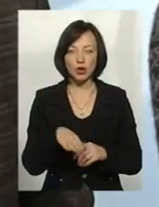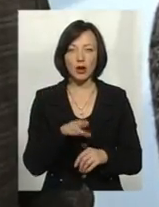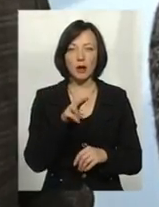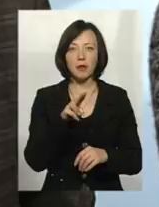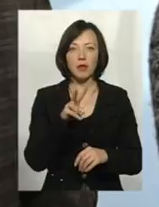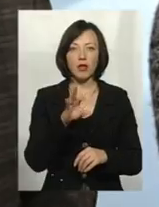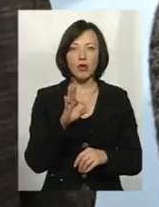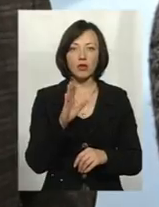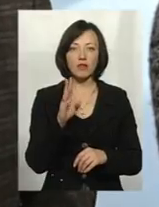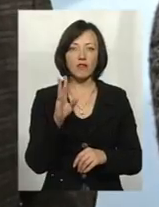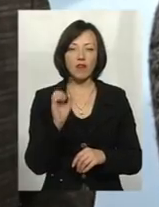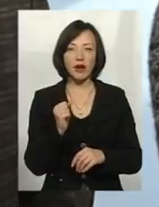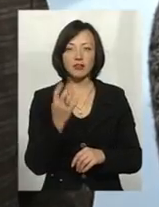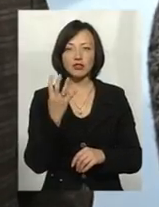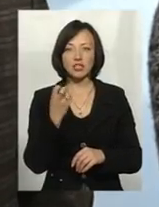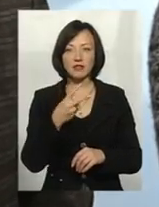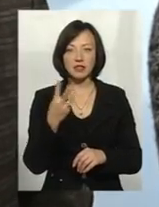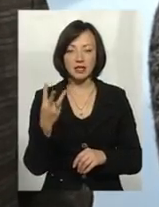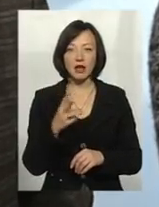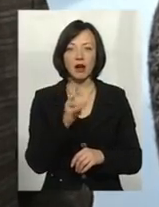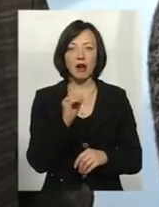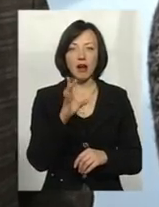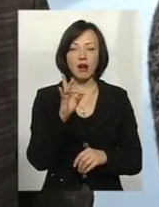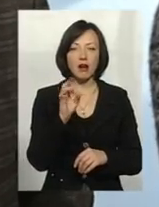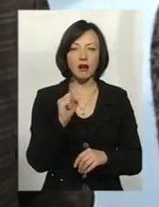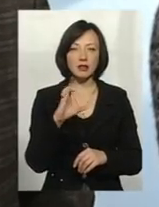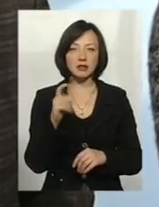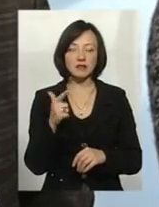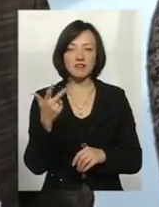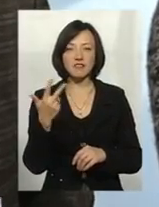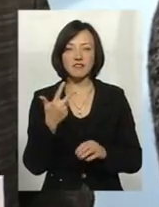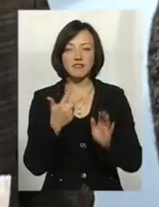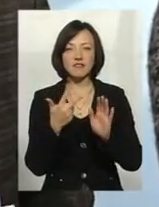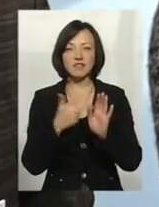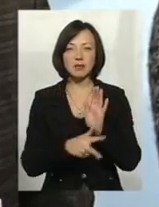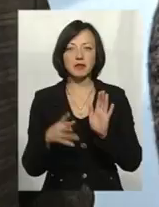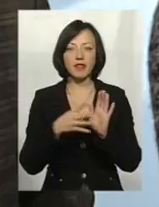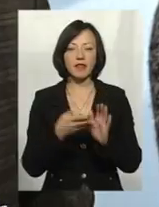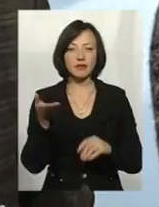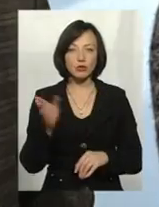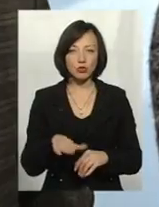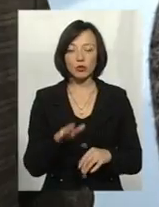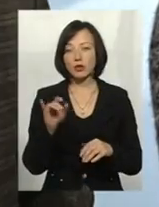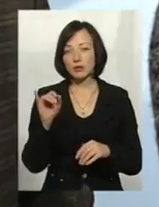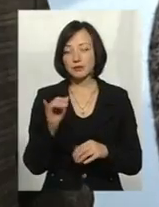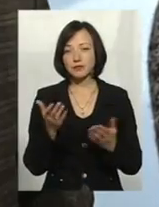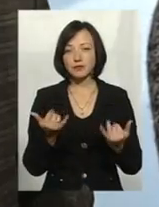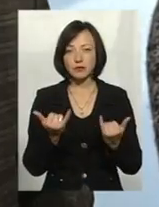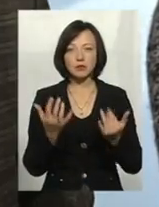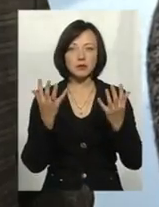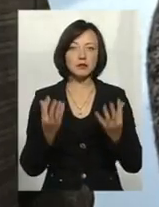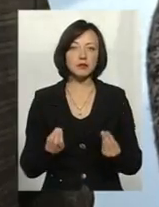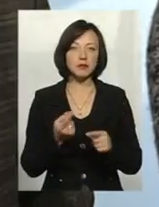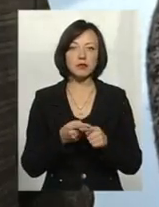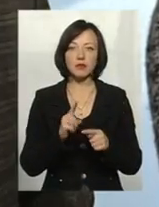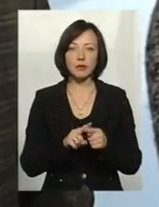423 екземпляри і карася 89 екземплярів. На сьогоднішній